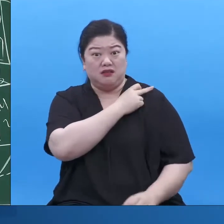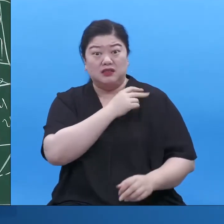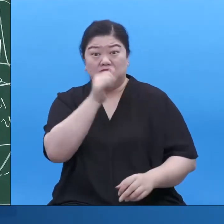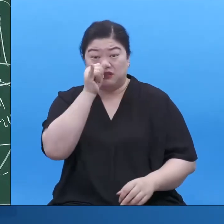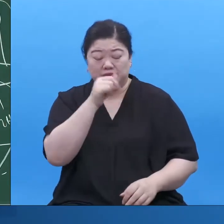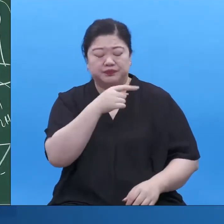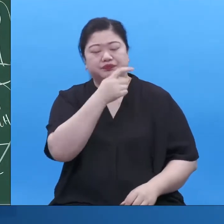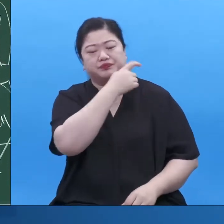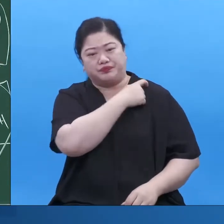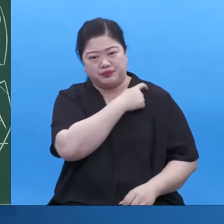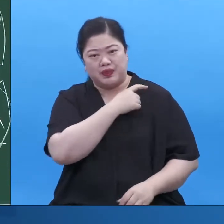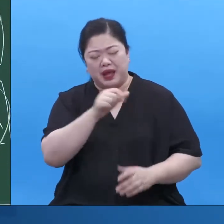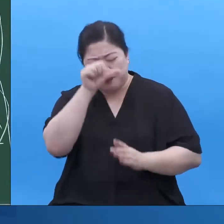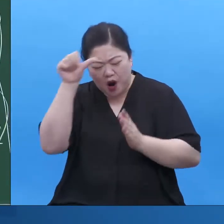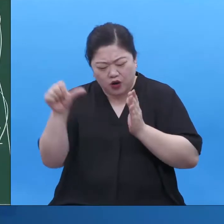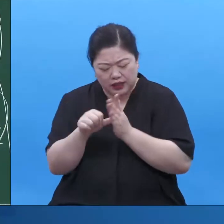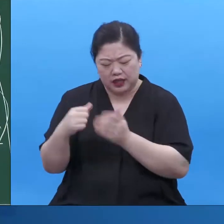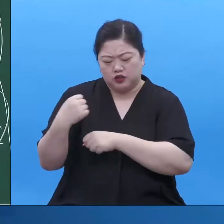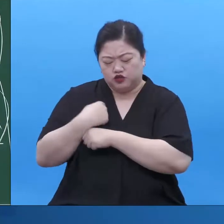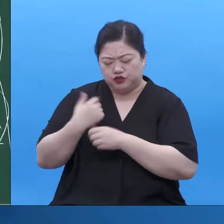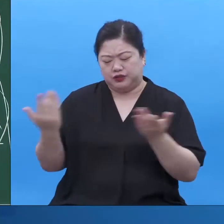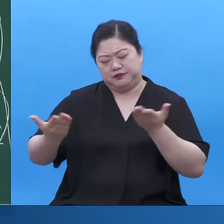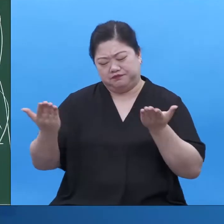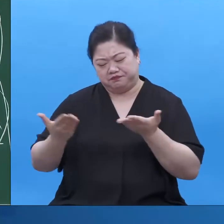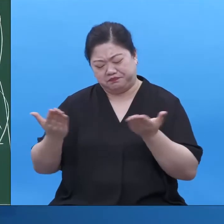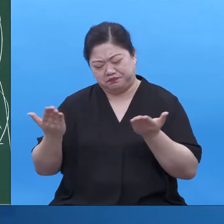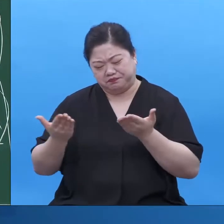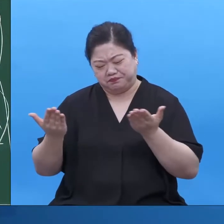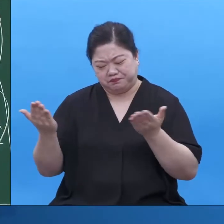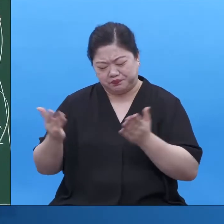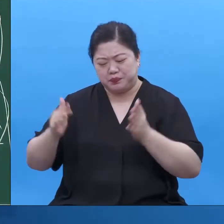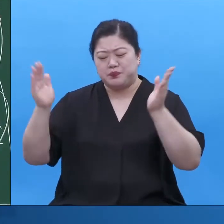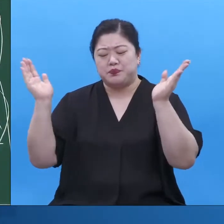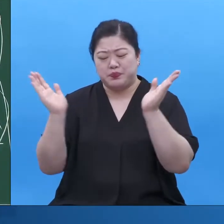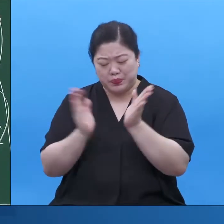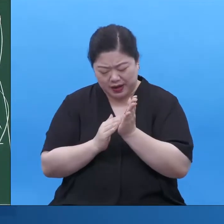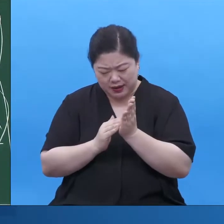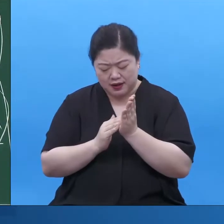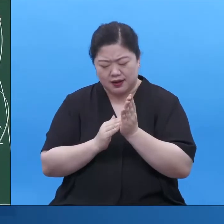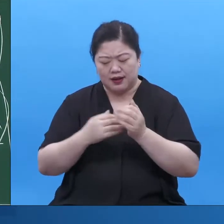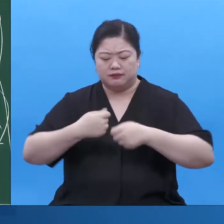내가 평생 근무를 했는데 아쉬운 게 있다